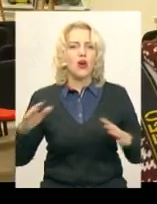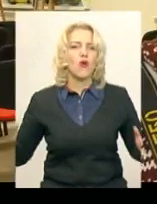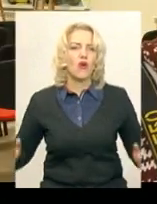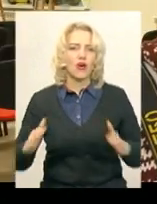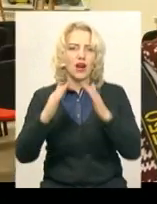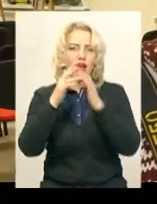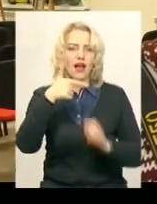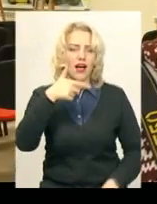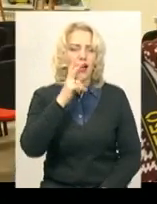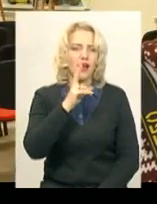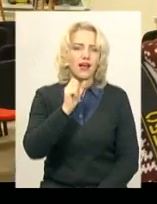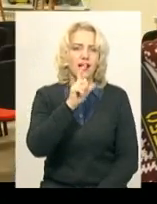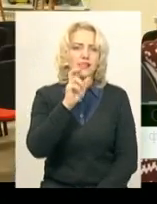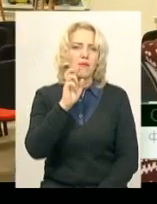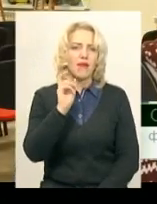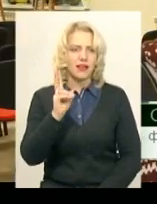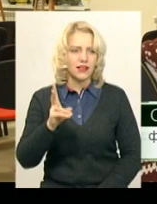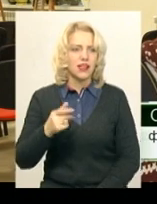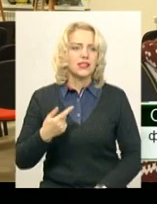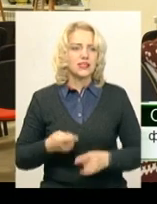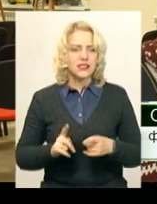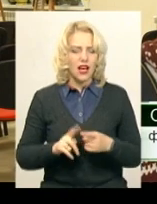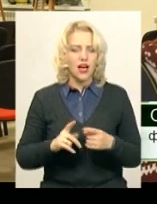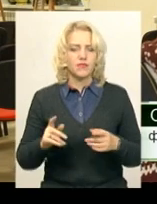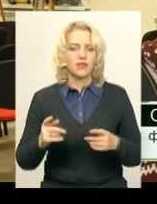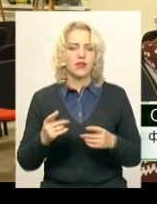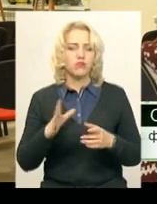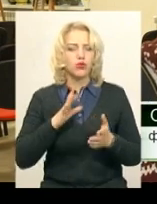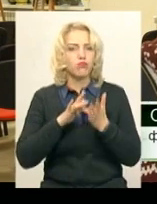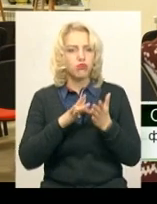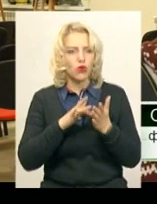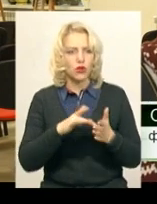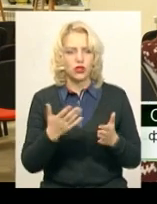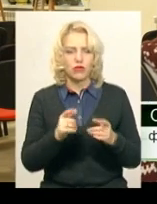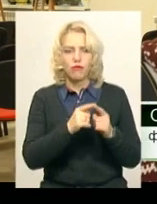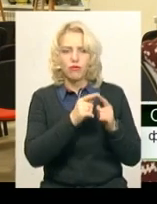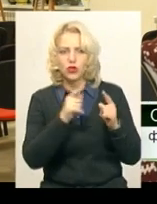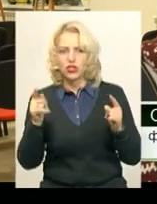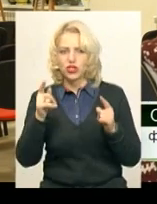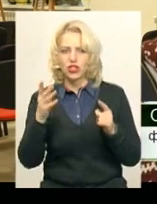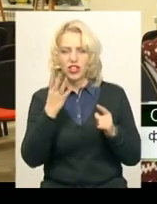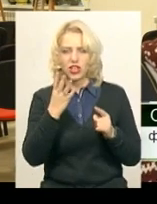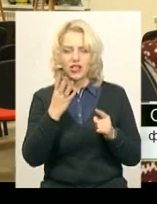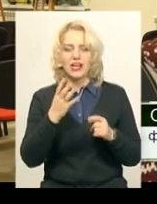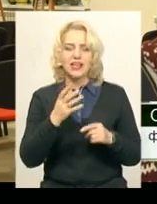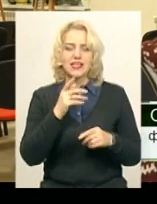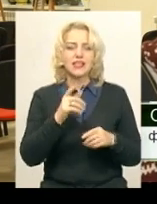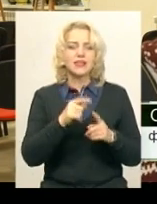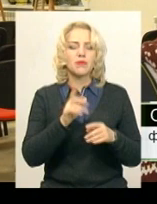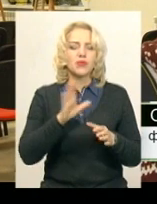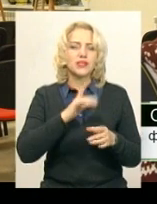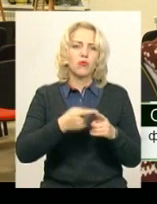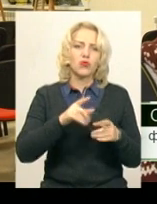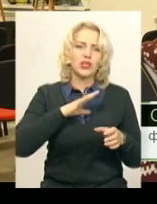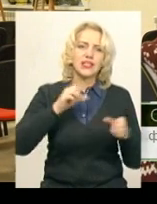подорожі, які відбувалися протягом всіх чотирьох сезонів. Це була і зима, і літо,